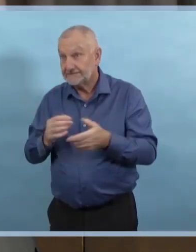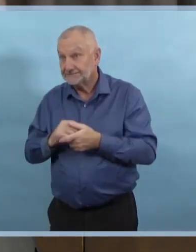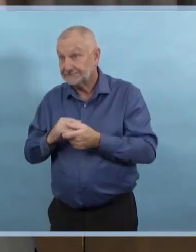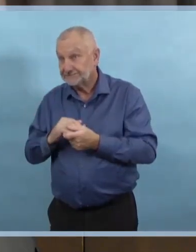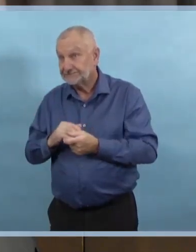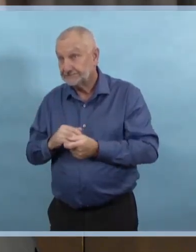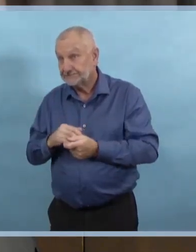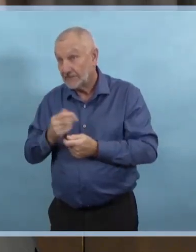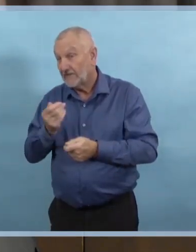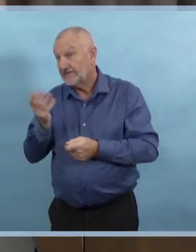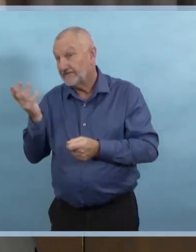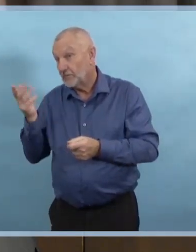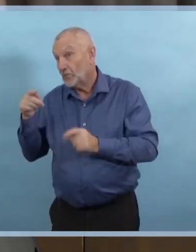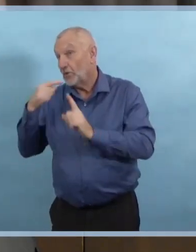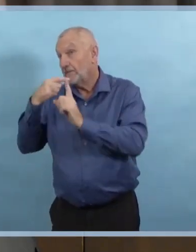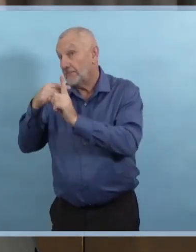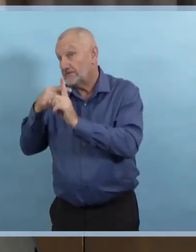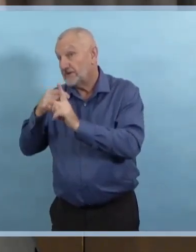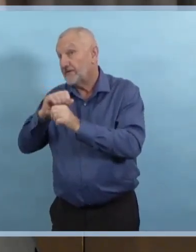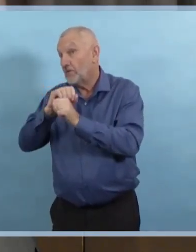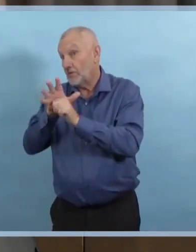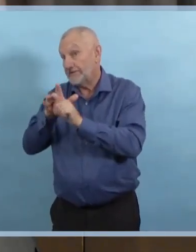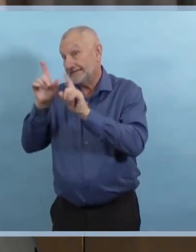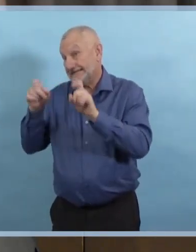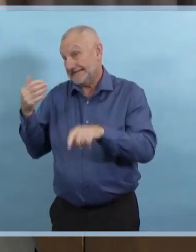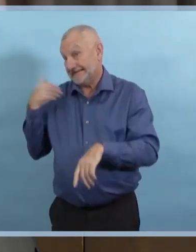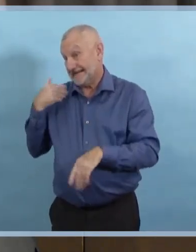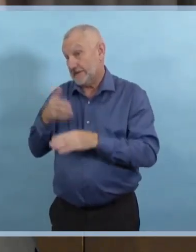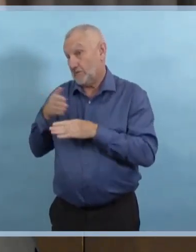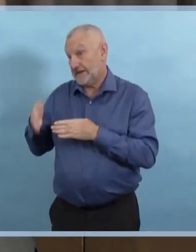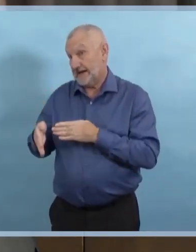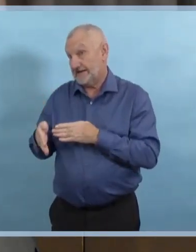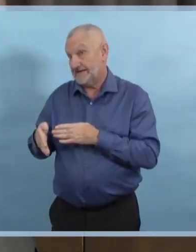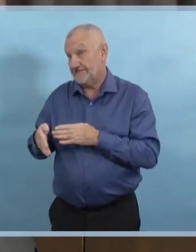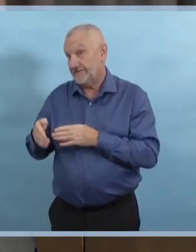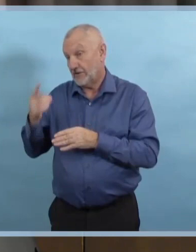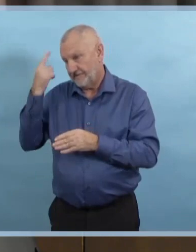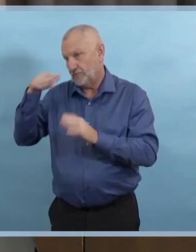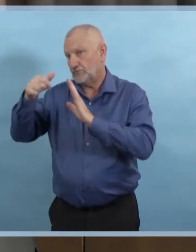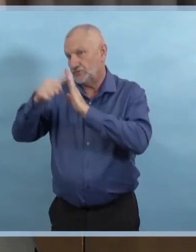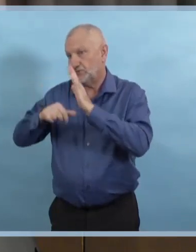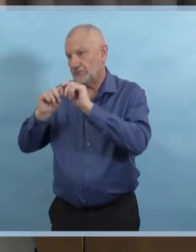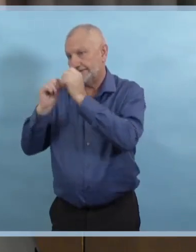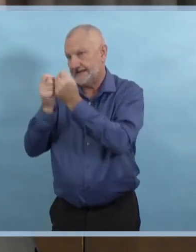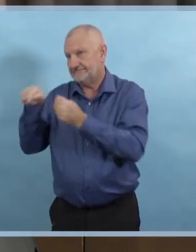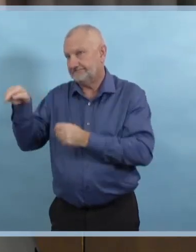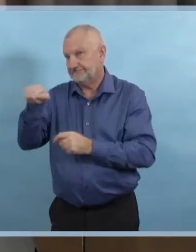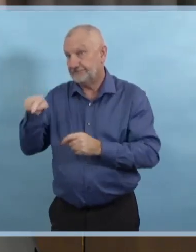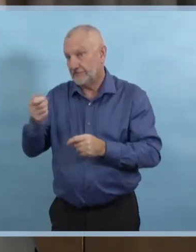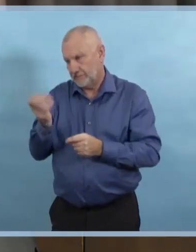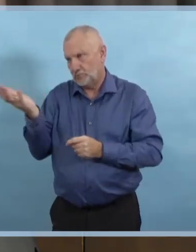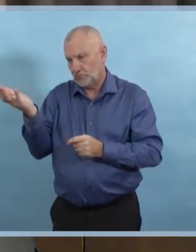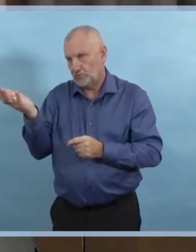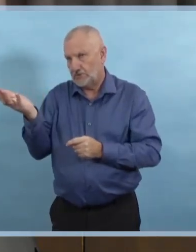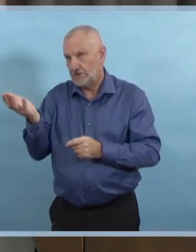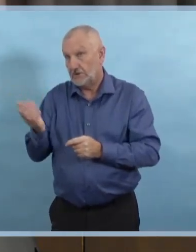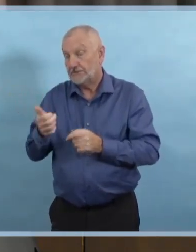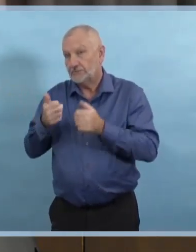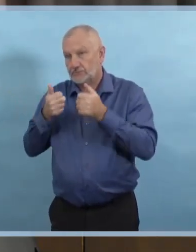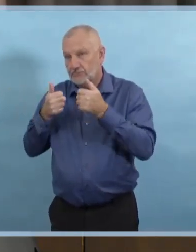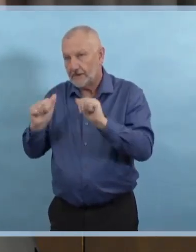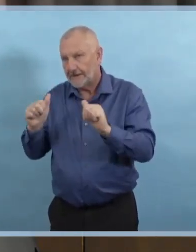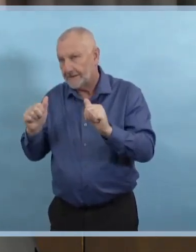Et donc, ils essaient de parer à la demande. Et s'il y a un ralentissement,